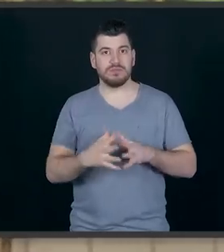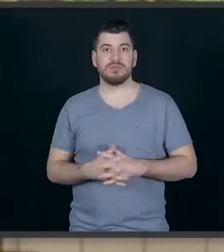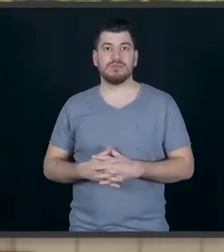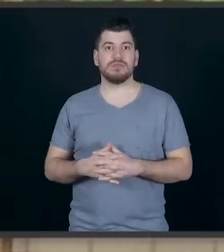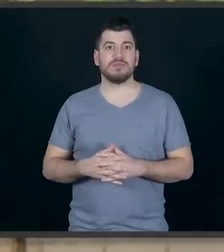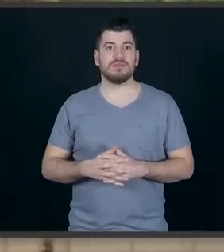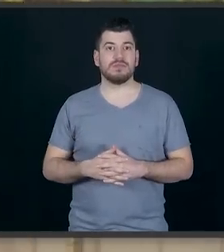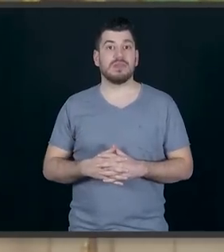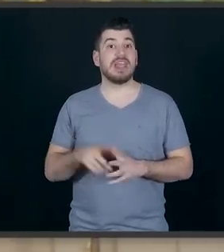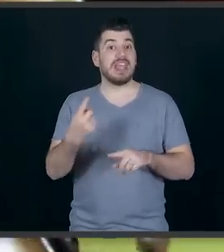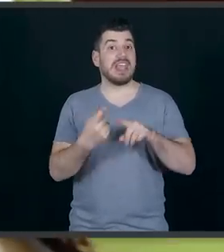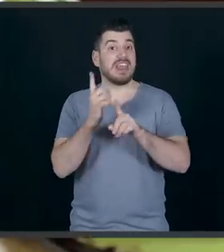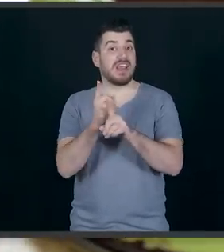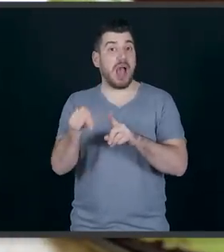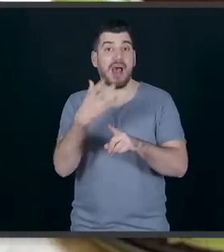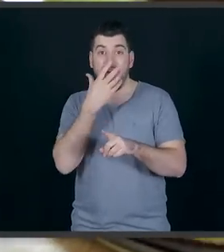Ειδικά άμα είναι ζεστό.